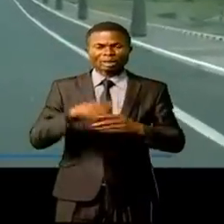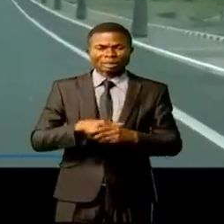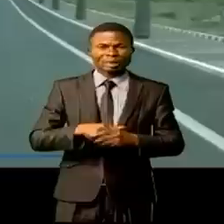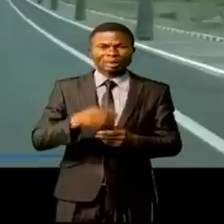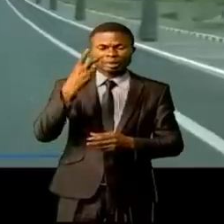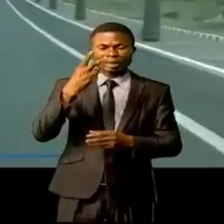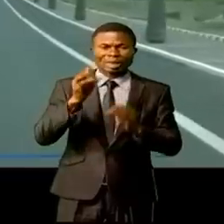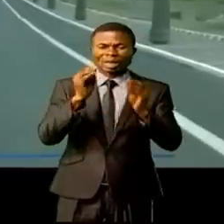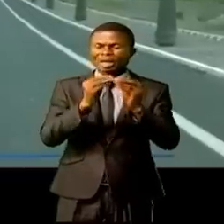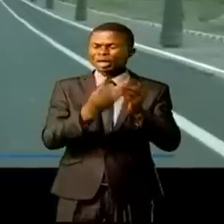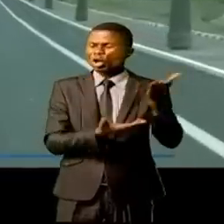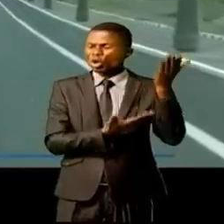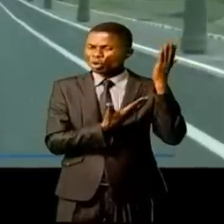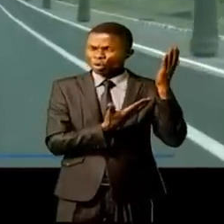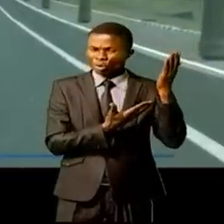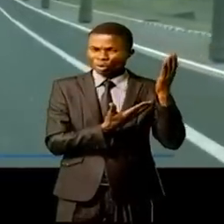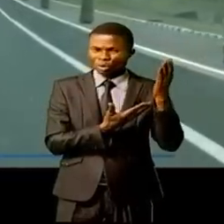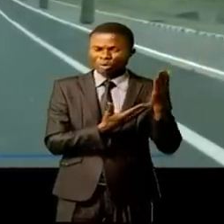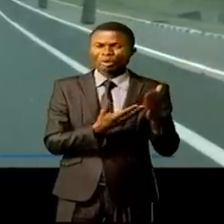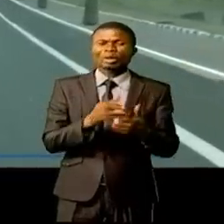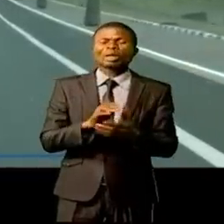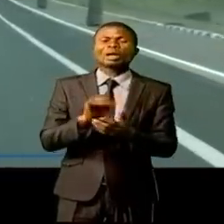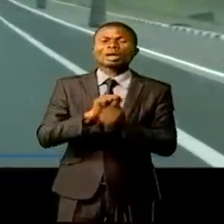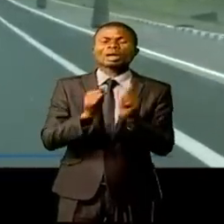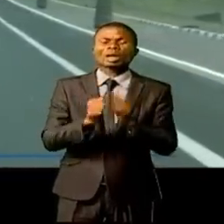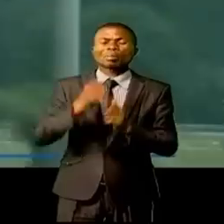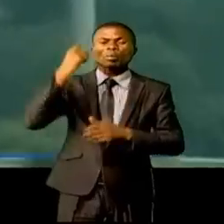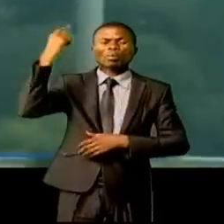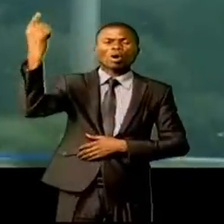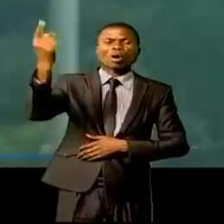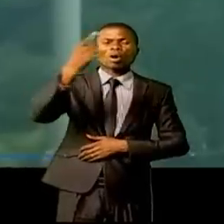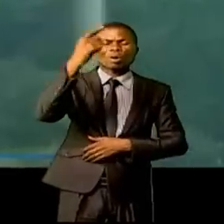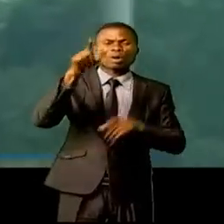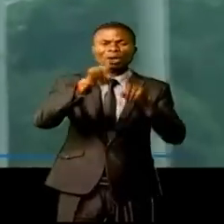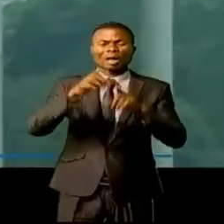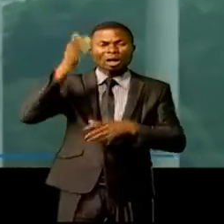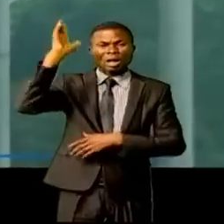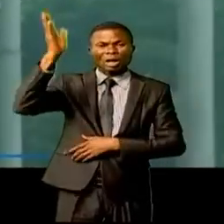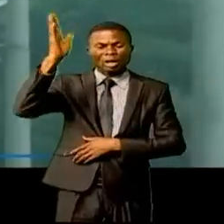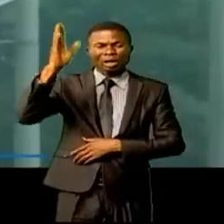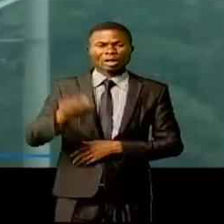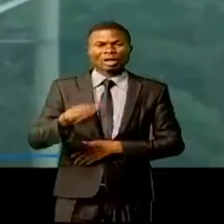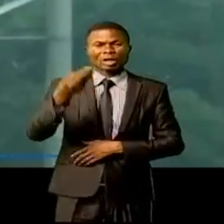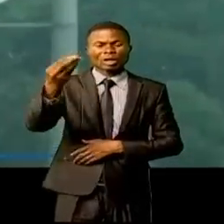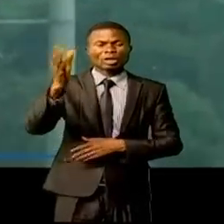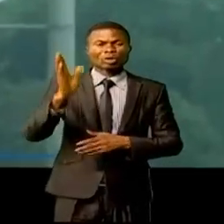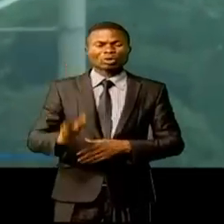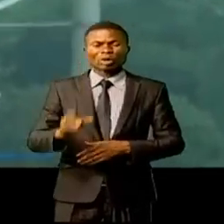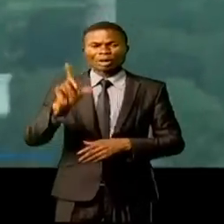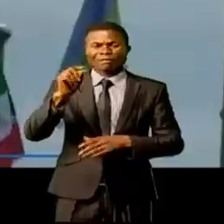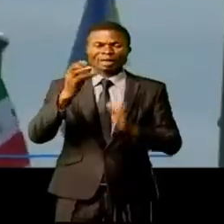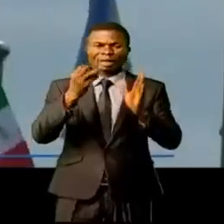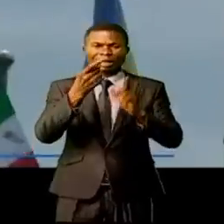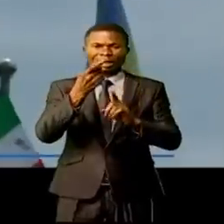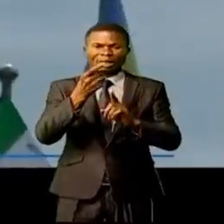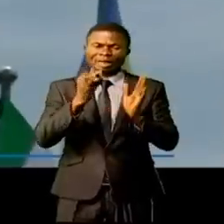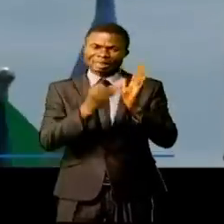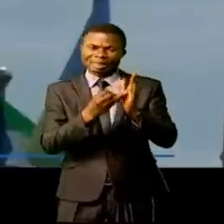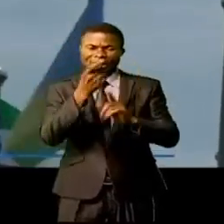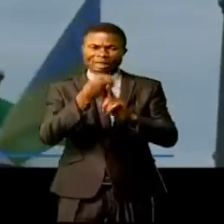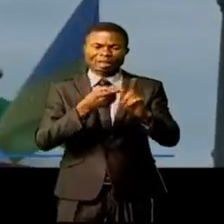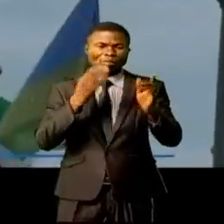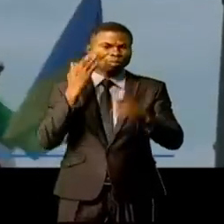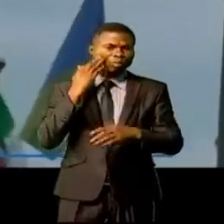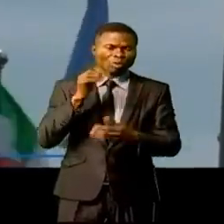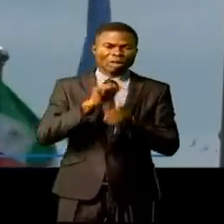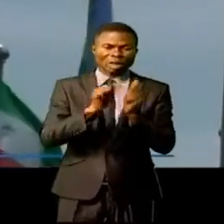sommets extraordinaires, celui sur les questions humanitaires et la conférence des donateurs le 27 mai, puis celui sur le